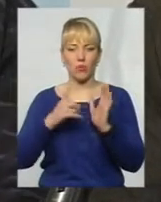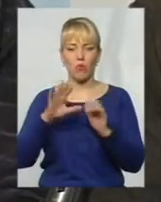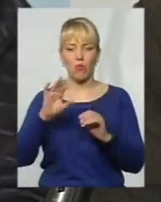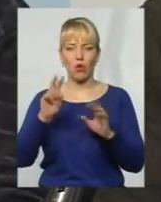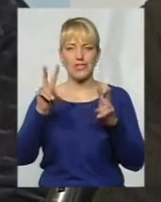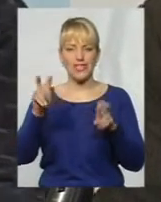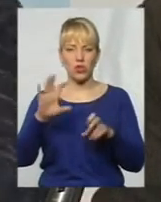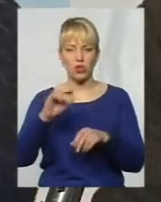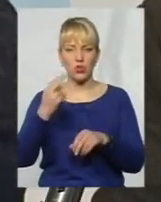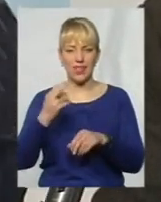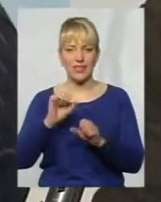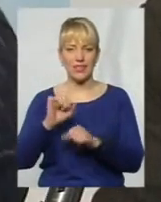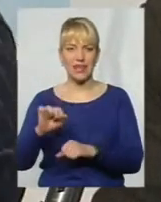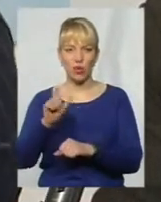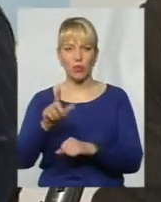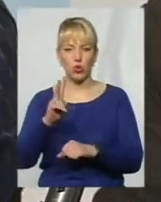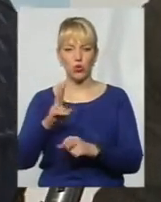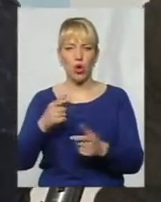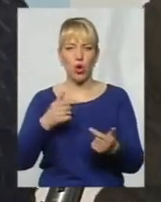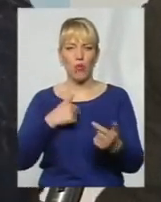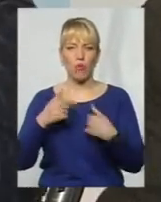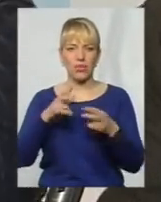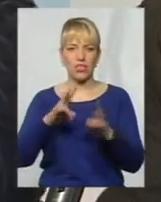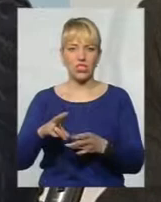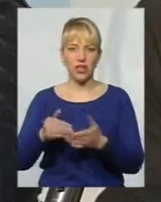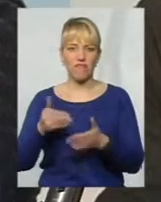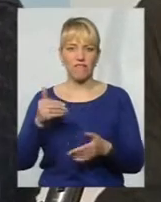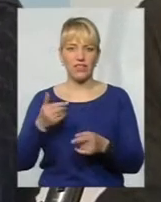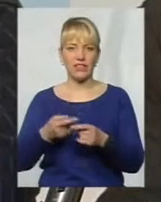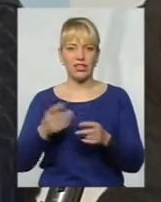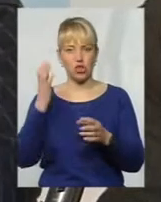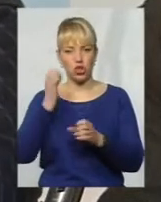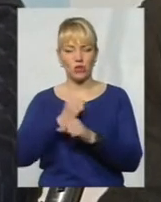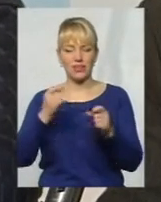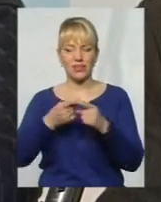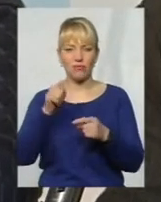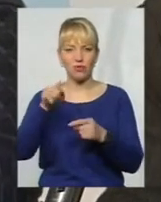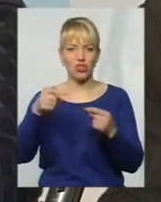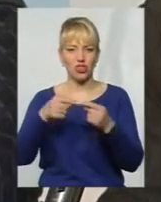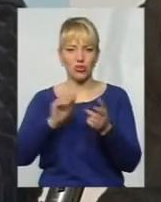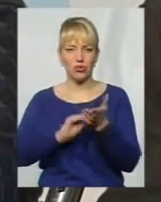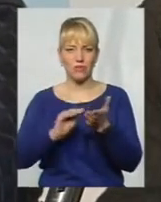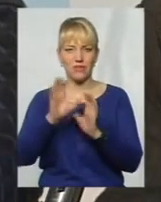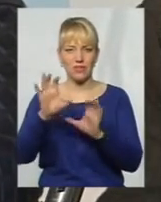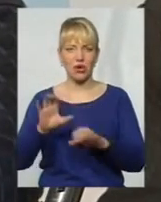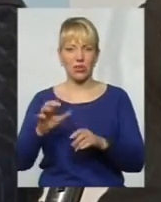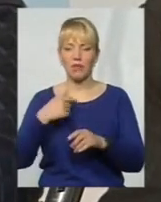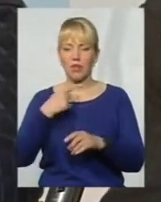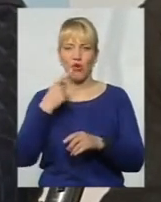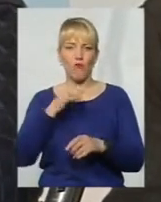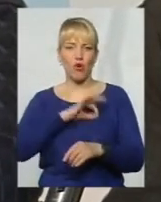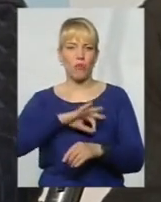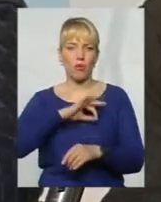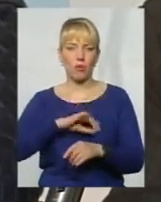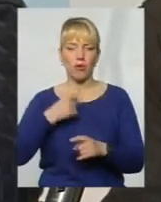громадян, який постарждали внаслідок «Чорнобольської катастрофи». Це законом чітко розписано. Ми не кажемо про наші пільги, ми кажемо про те, що держава заборгувала,